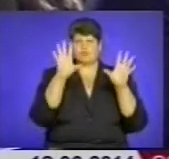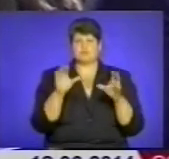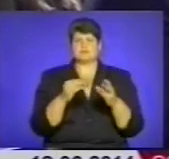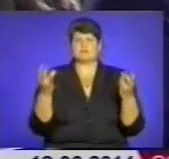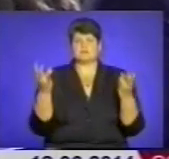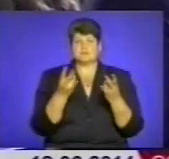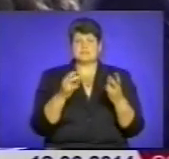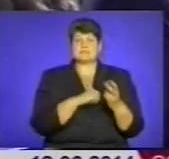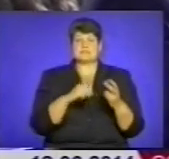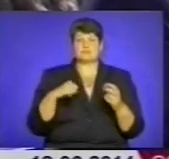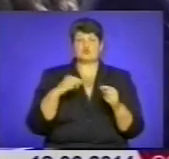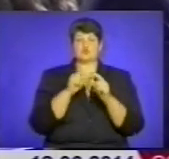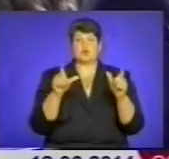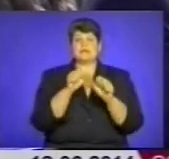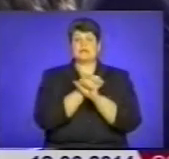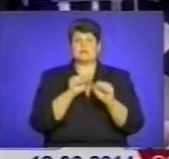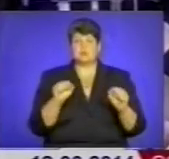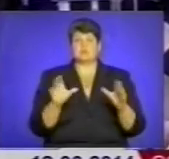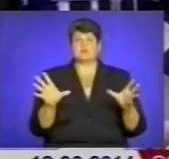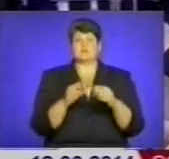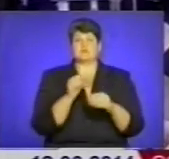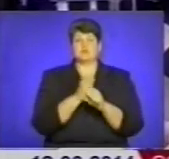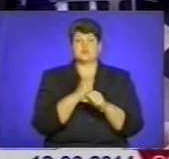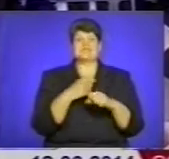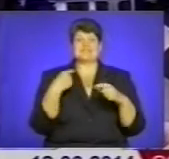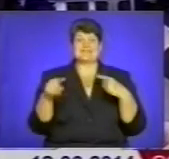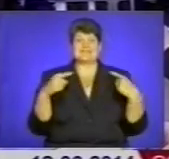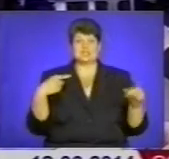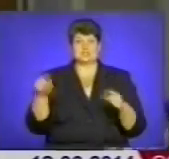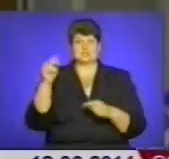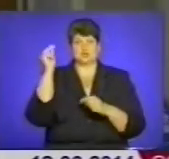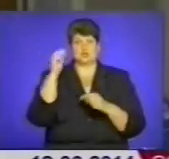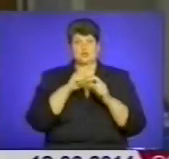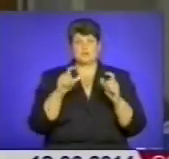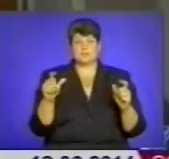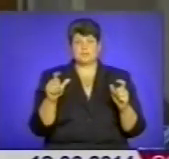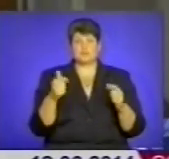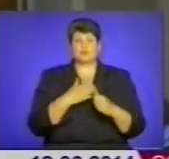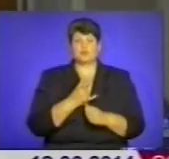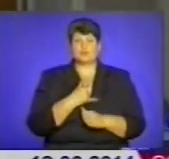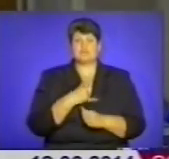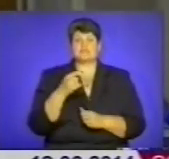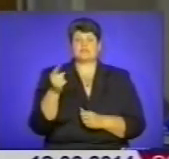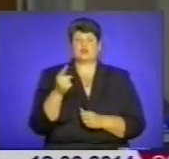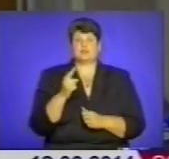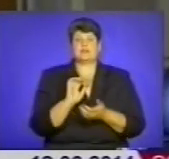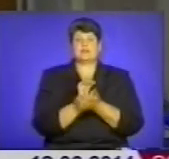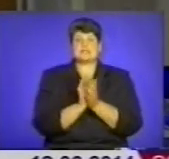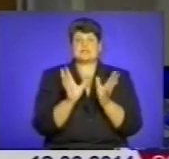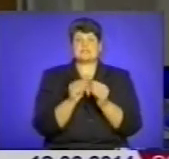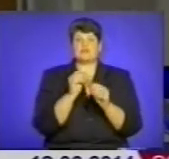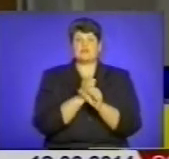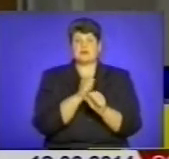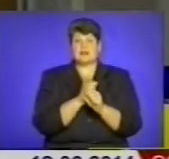самостійно у школи не в змозі, і так співпрацюють і з іншими навчальними закладами. У нас в Тернополі дійсна співпраця певних